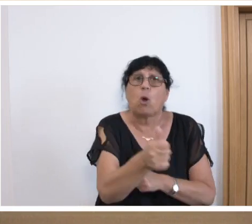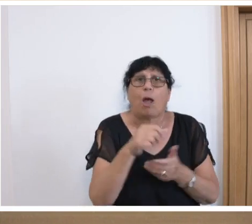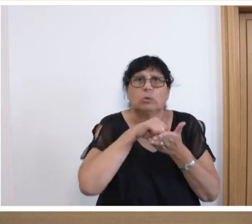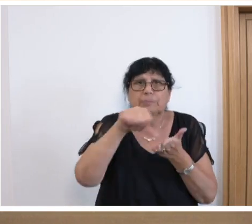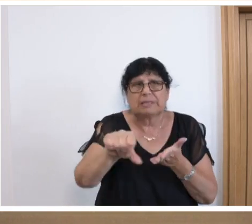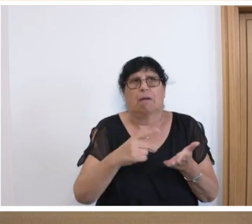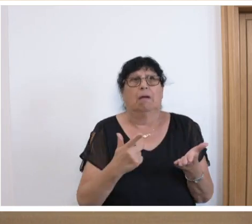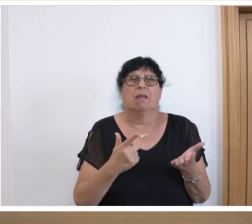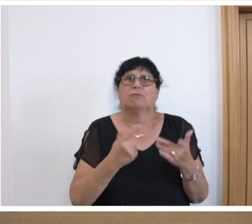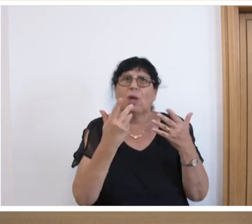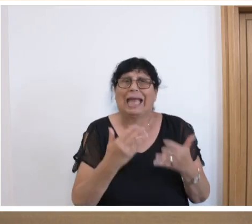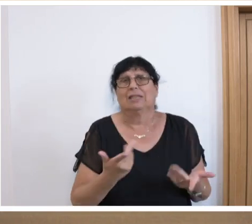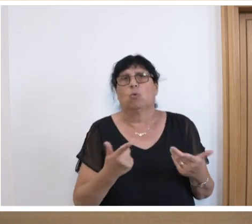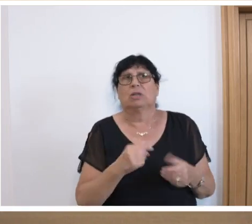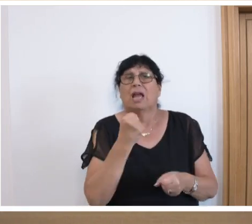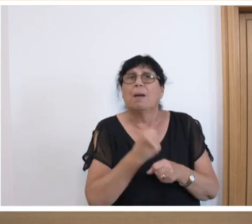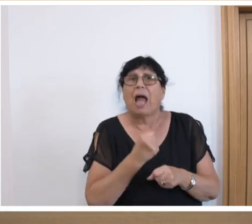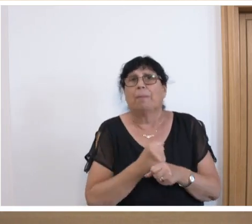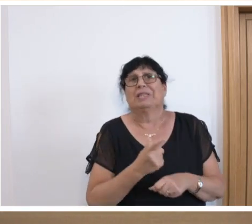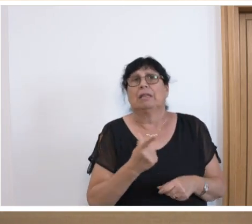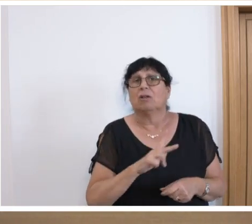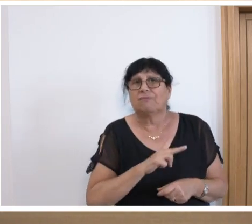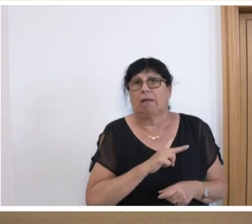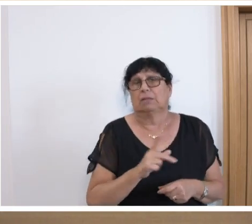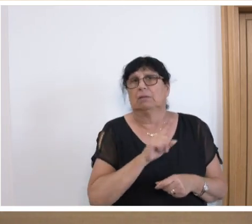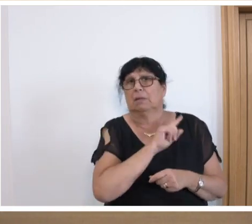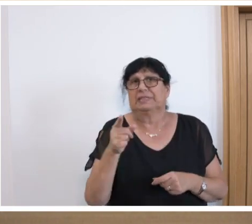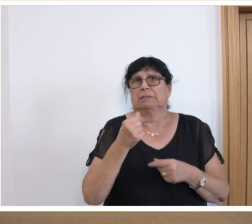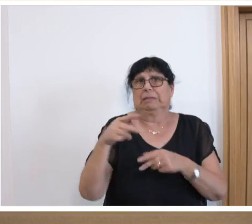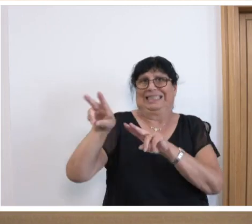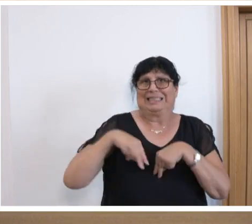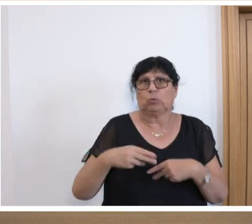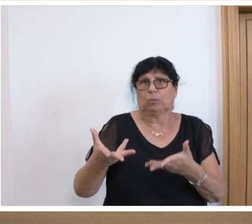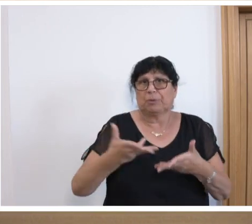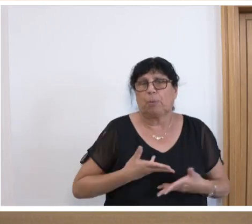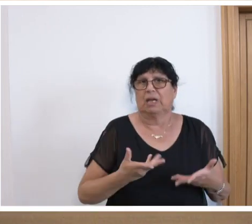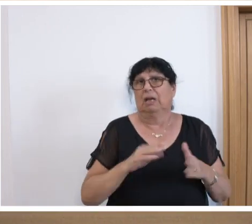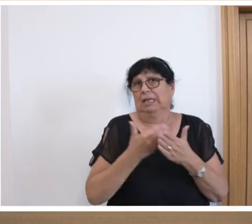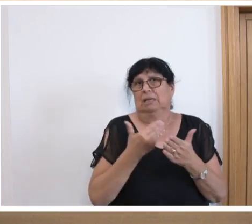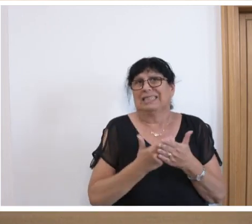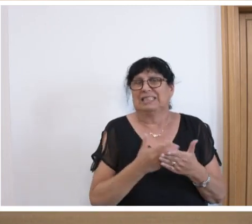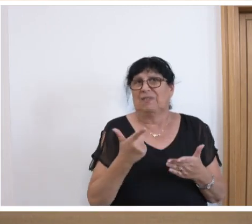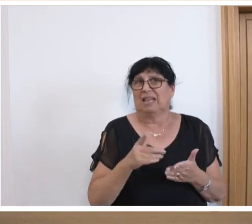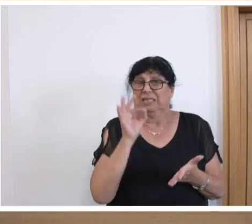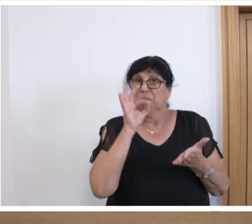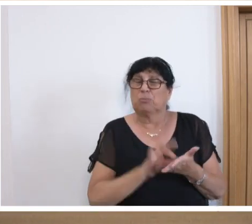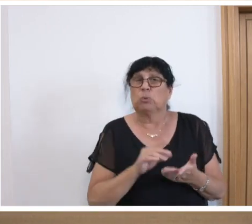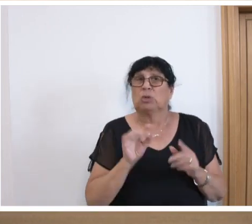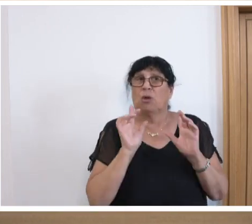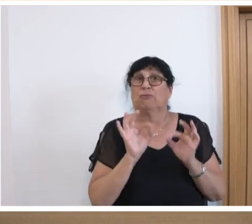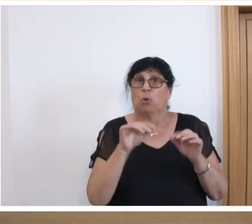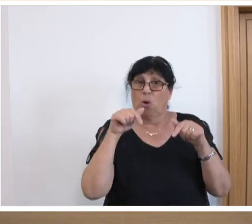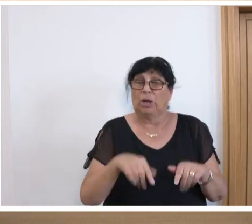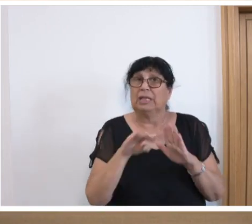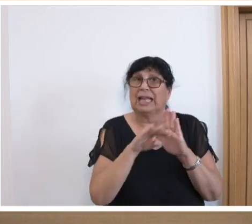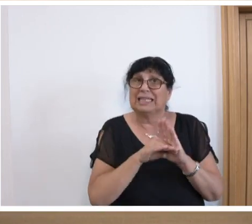getreten werden. Die Beamtinnen und Beamten warten auf die entsprechende Rückerstattung. Deswegen ist der Ausgangspunkt für die heutige